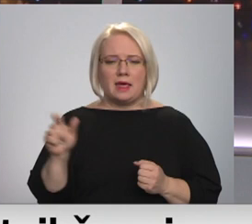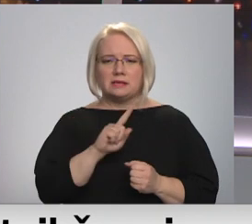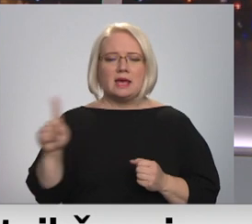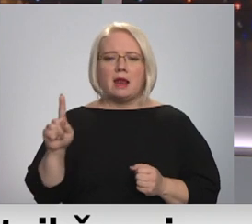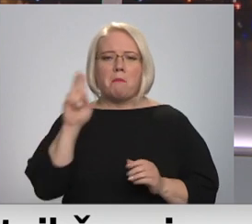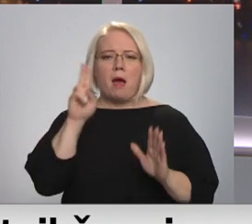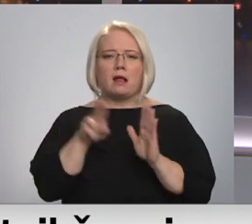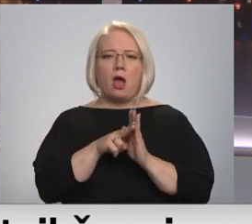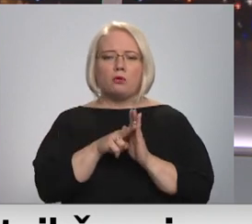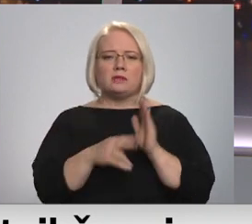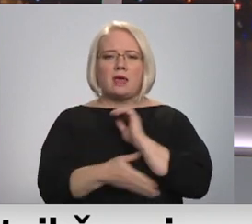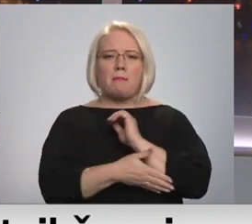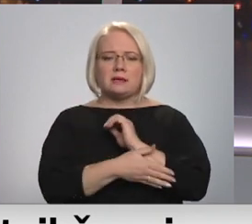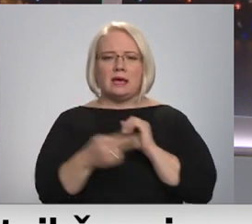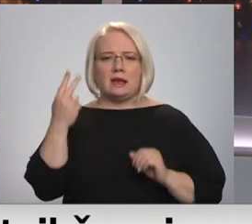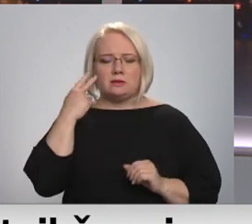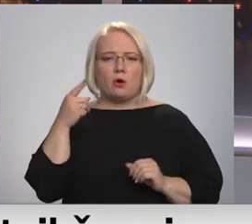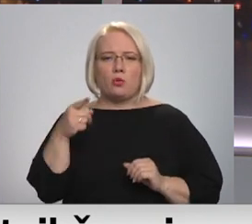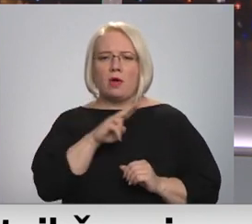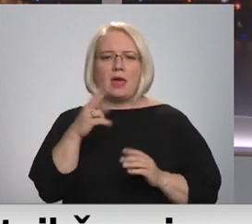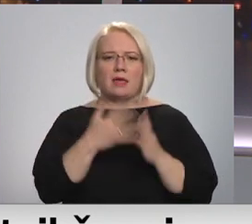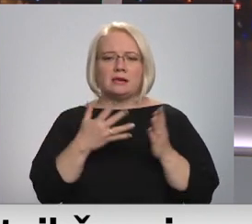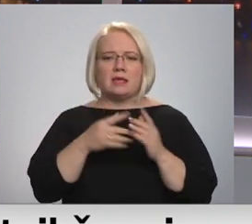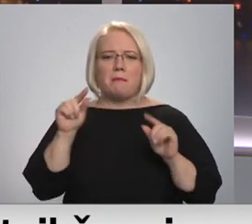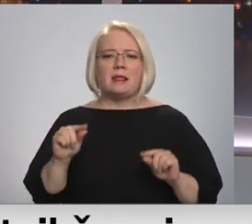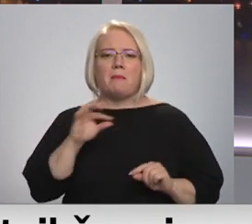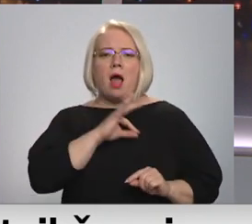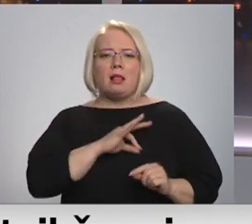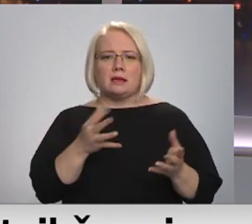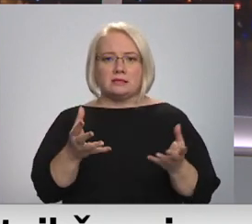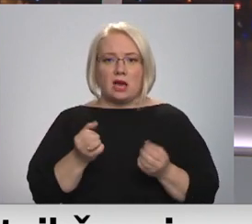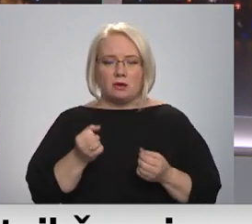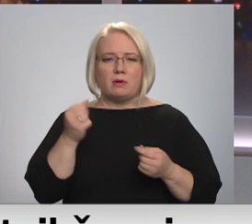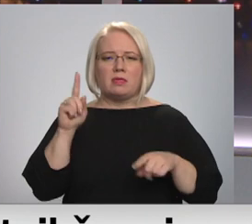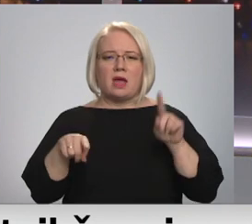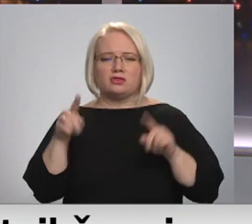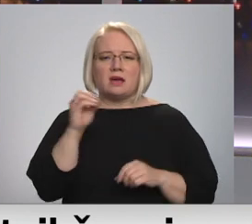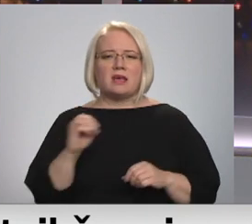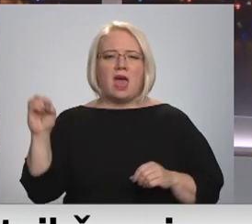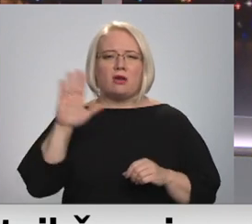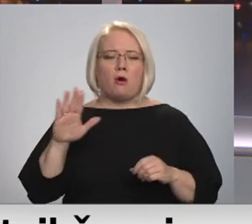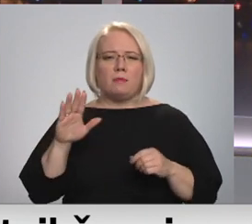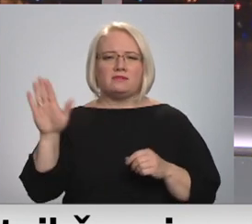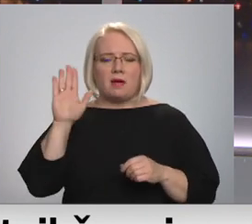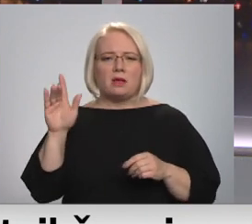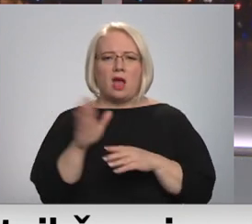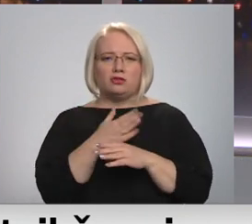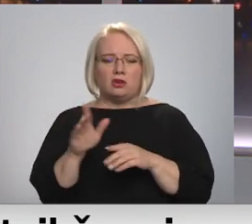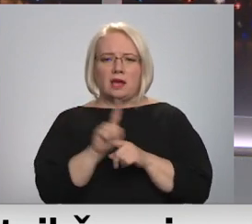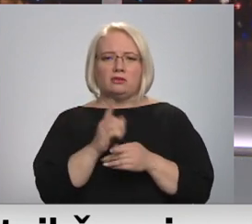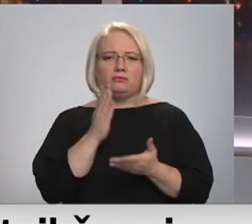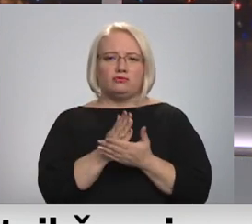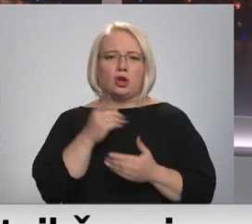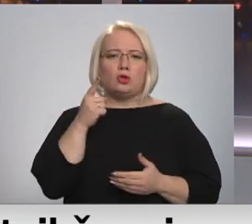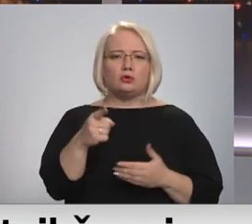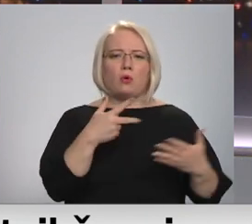riskam, un to nerisina arī minimālās algas saņemšana. Tā dažādās Eiropas Savienības valstīs atšķirs pat par 1800 eiro, un